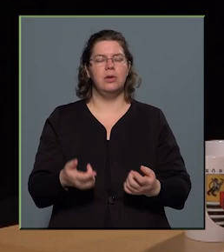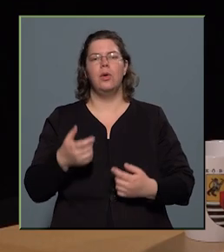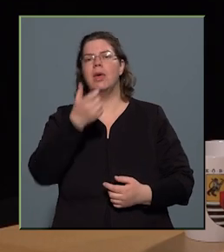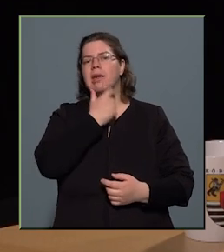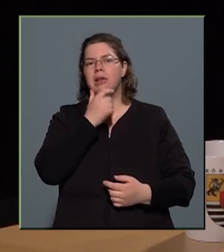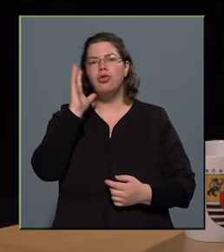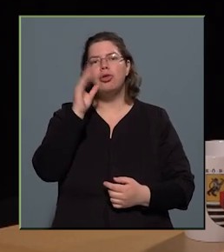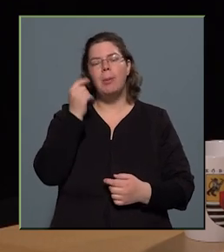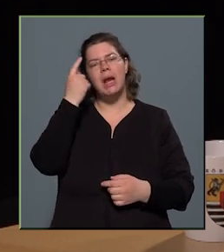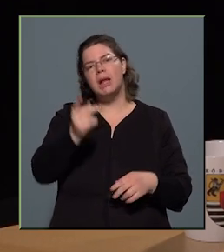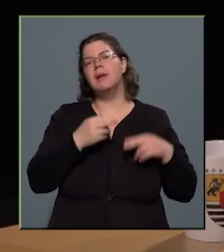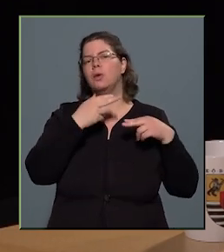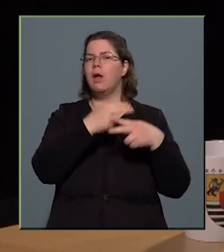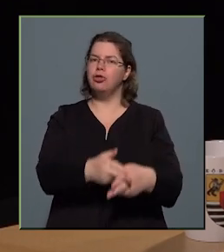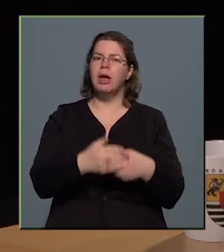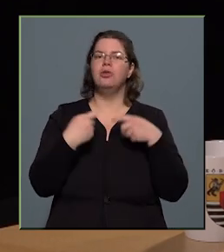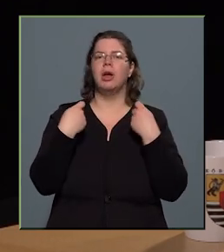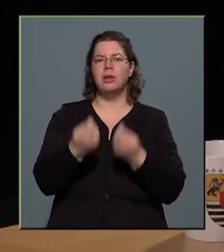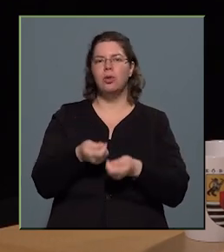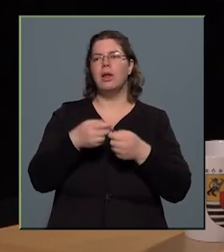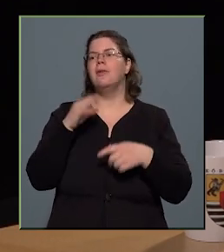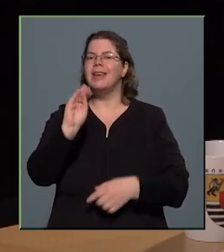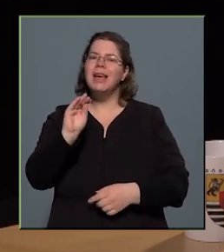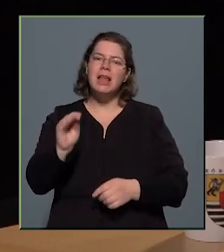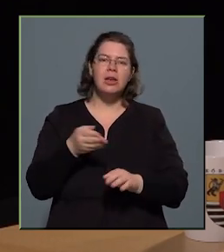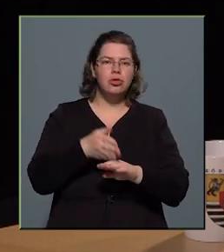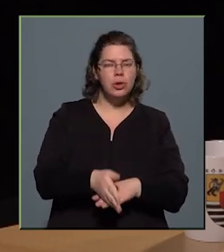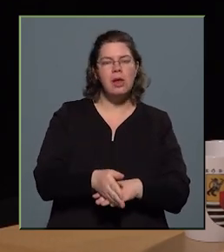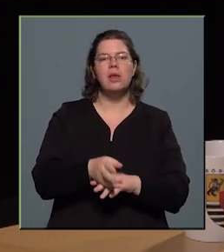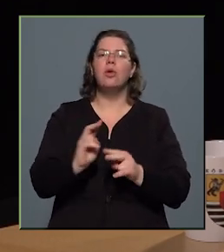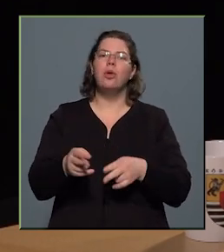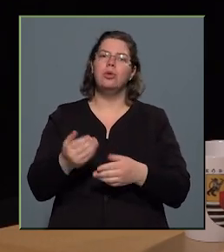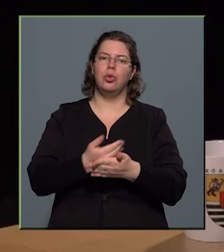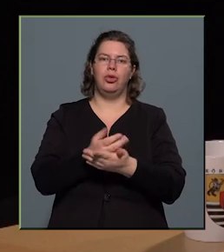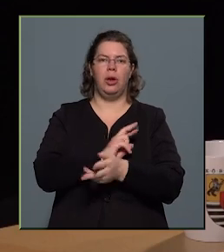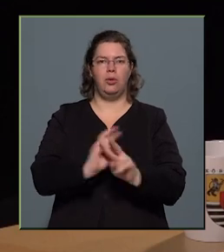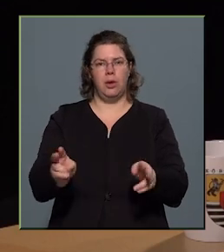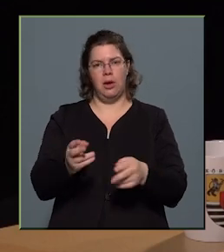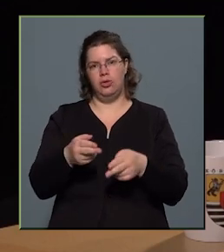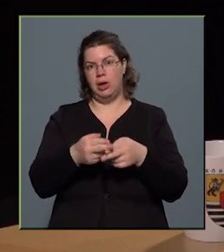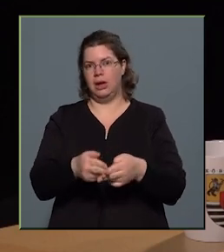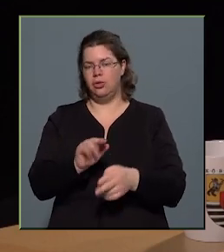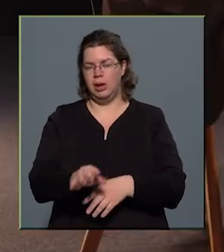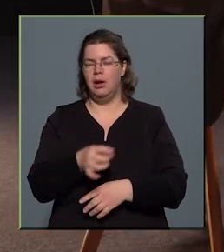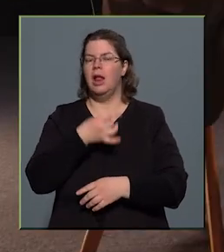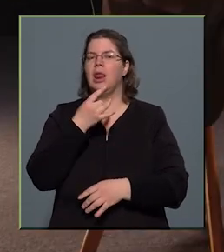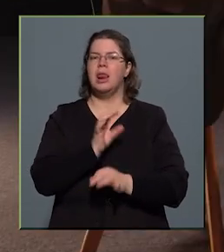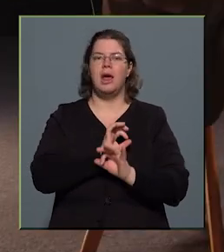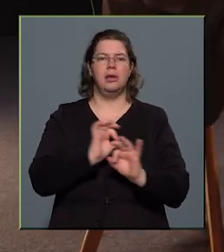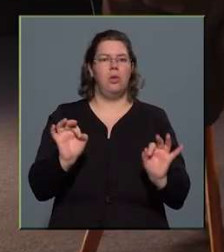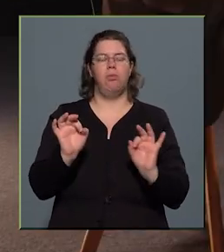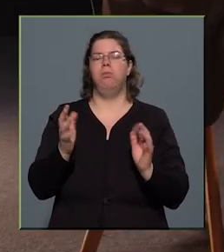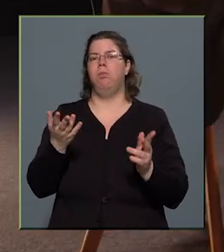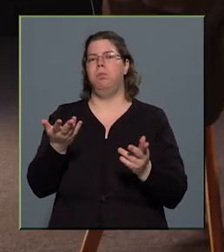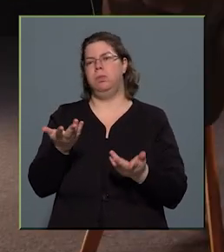embereknek tudnak segítséget nyújtani, vagy jelzést adni, hogy szükségük van a segítségre. Ugye talán a legjobb példa erre a